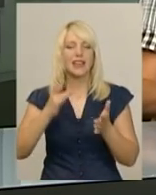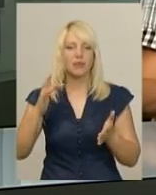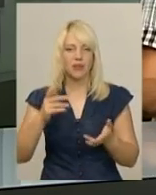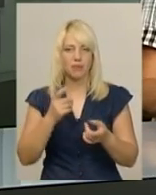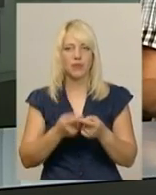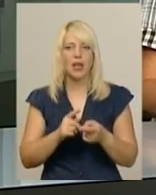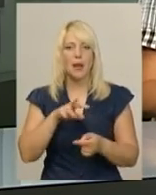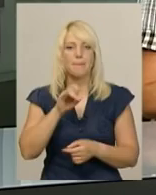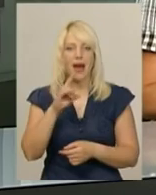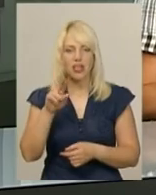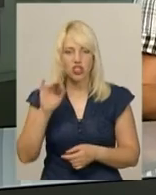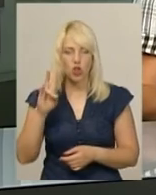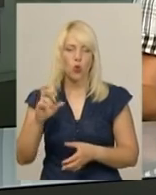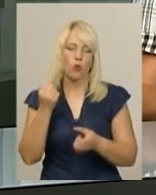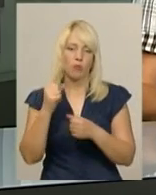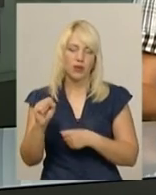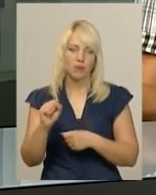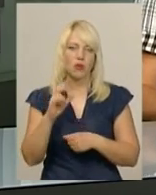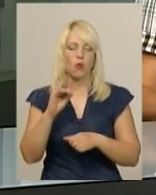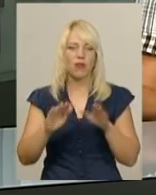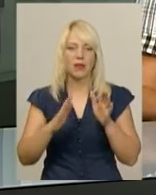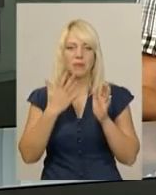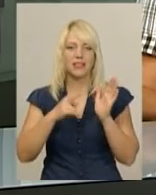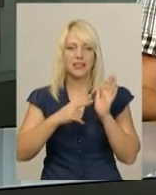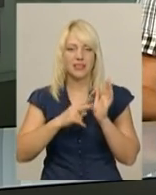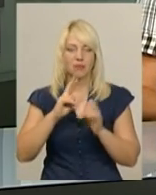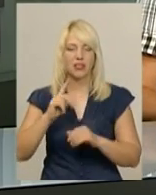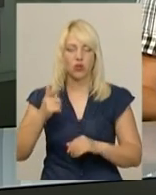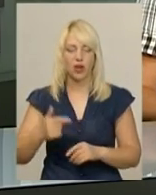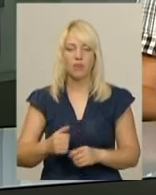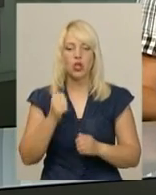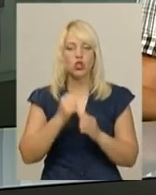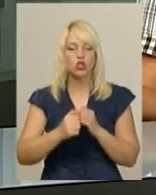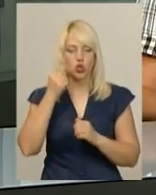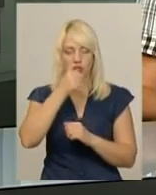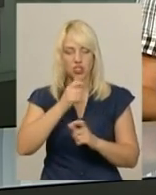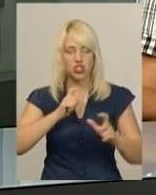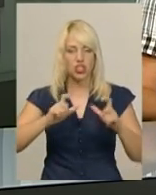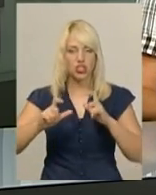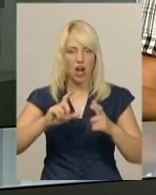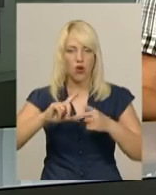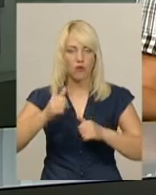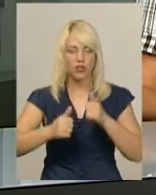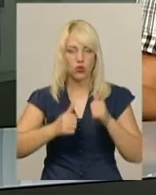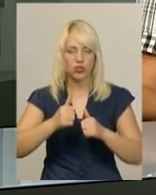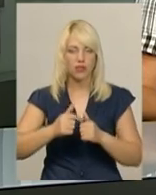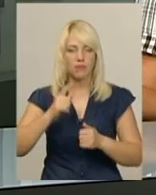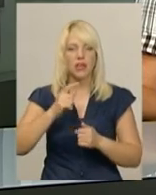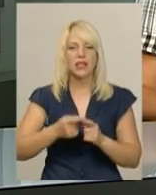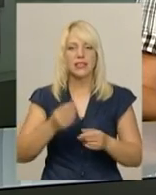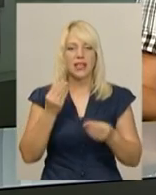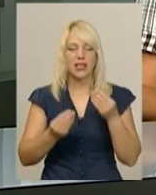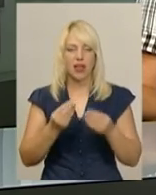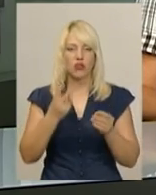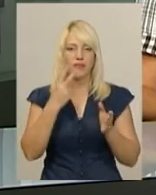переміг в вазі 57 кілограмів. Щорічний шаховий турнір пам'яті Олександра Ульського зібрав 27 спортсменів у Хмельницькому.